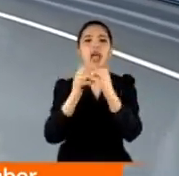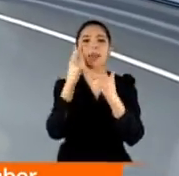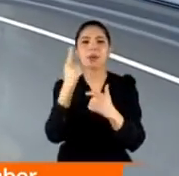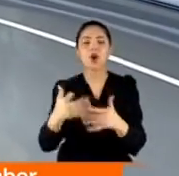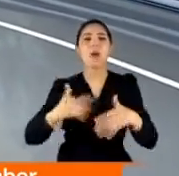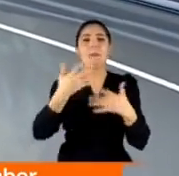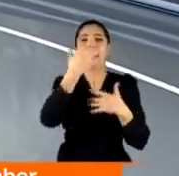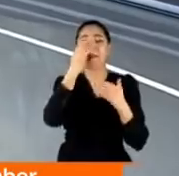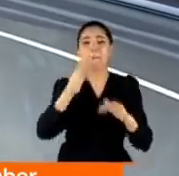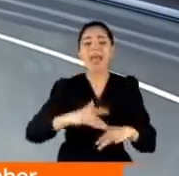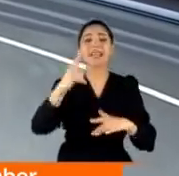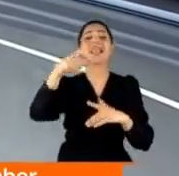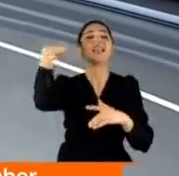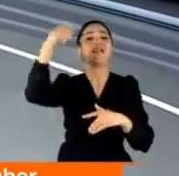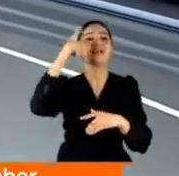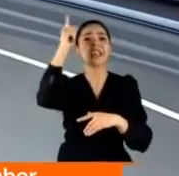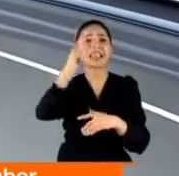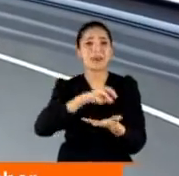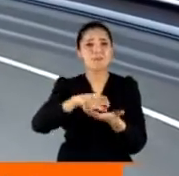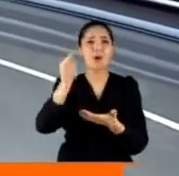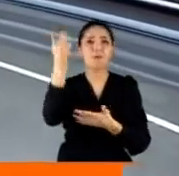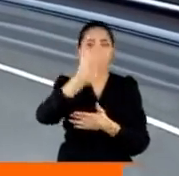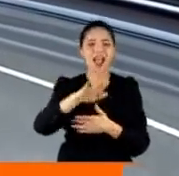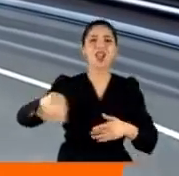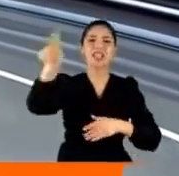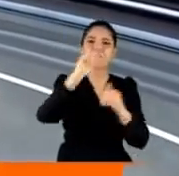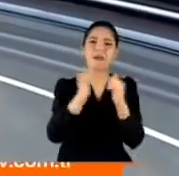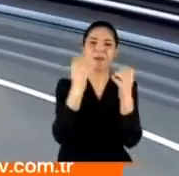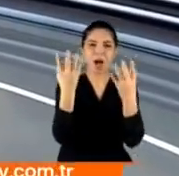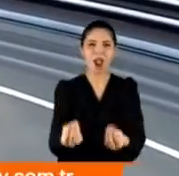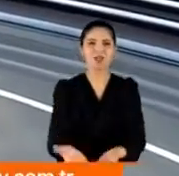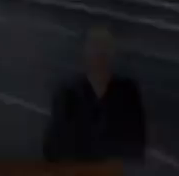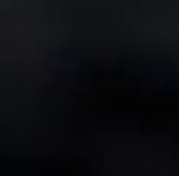merakla beklenen dizi Maraşlı'nın ilk bölümü birazdan sizlerle olacak.